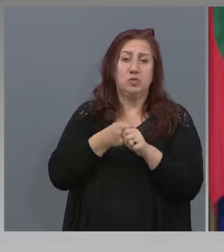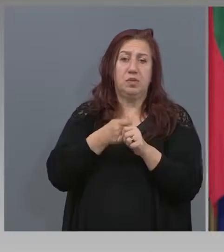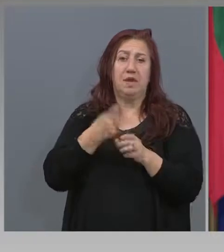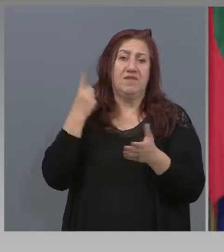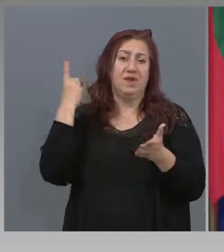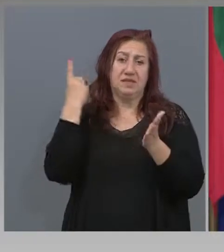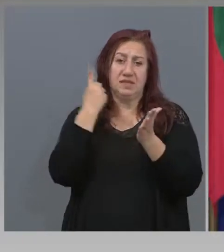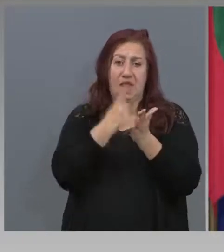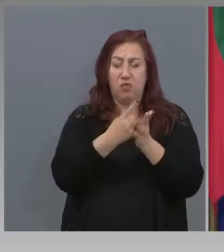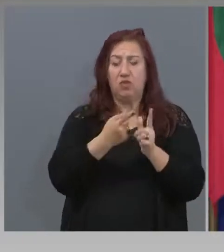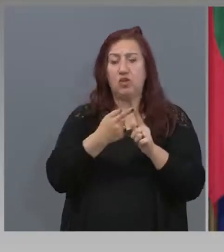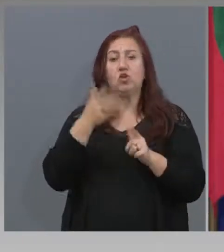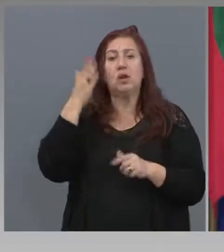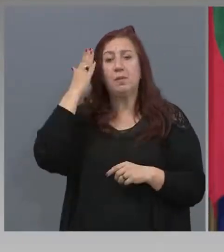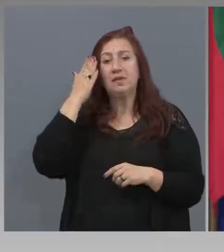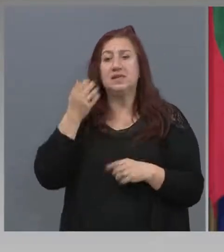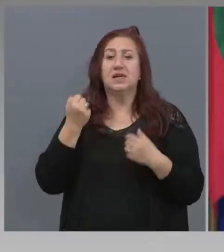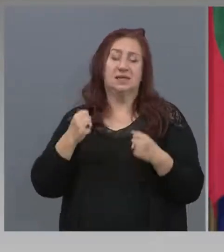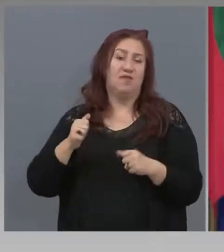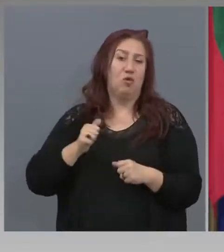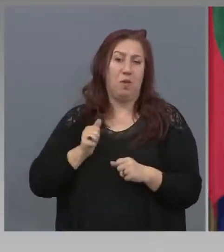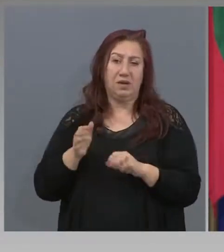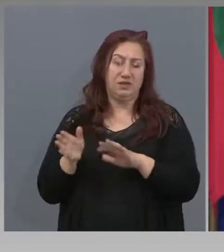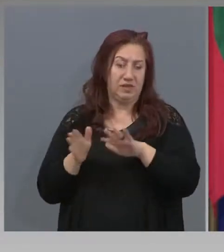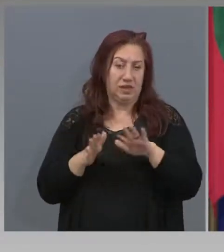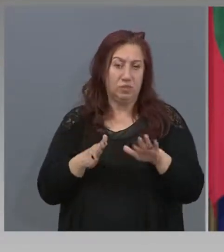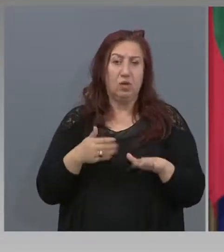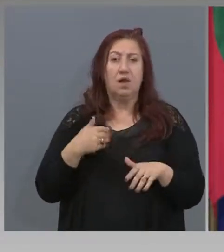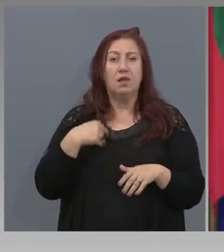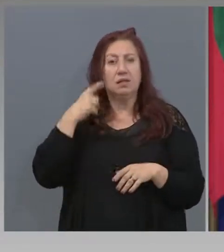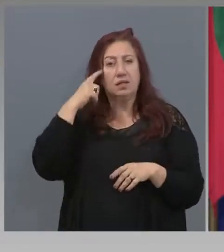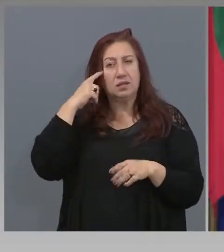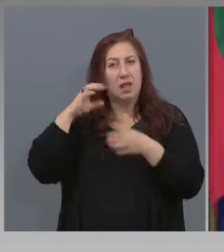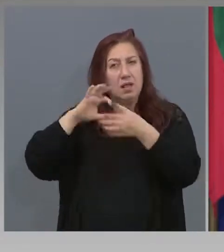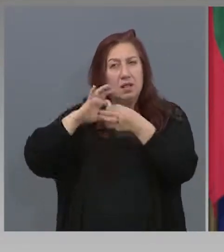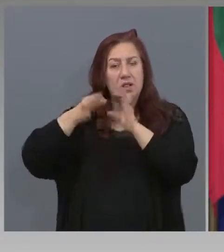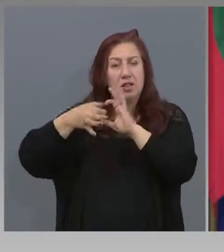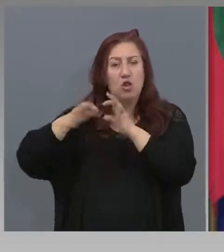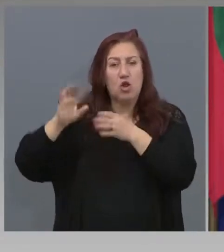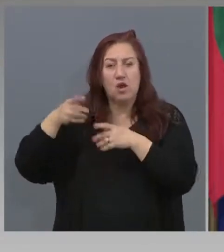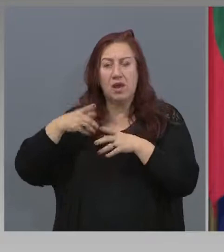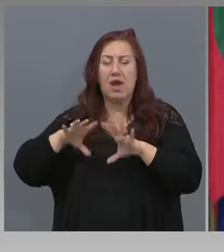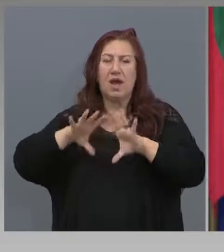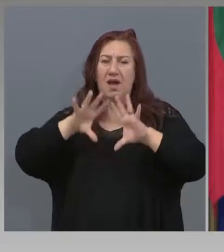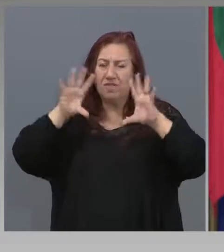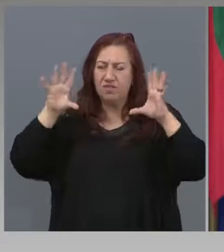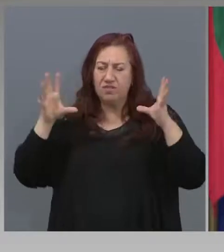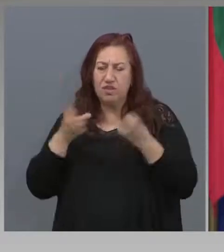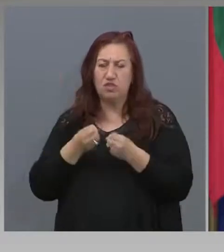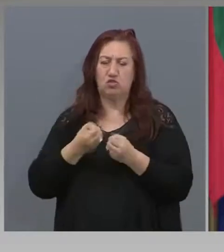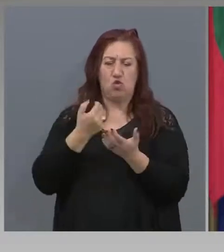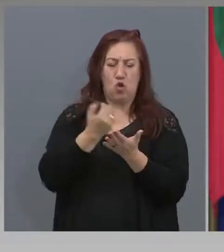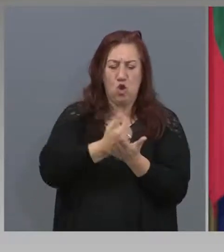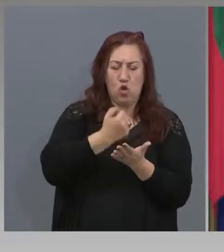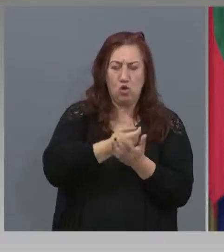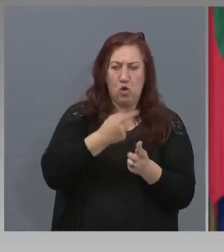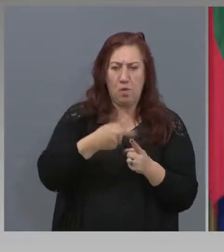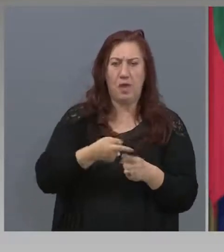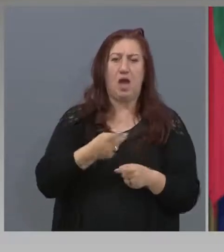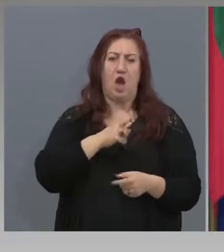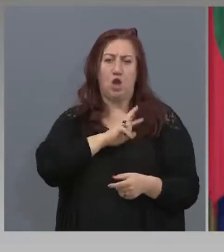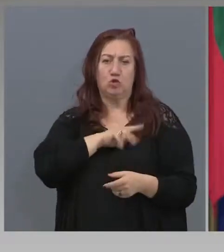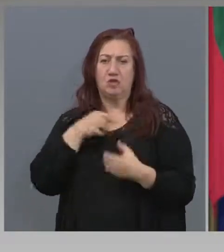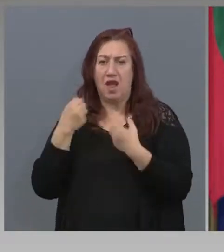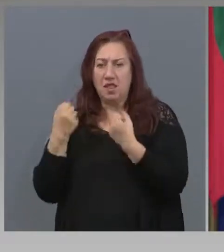Министъра на здравоопазването. Логиката ни е, че всичко останало, економиката, социалния живот, би